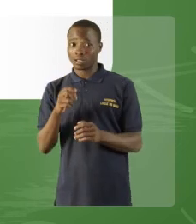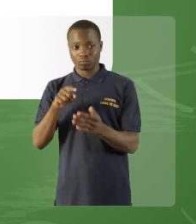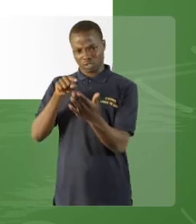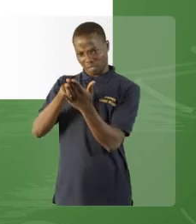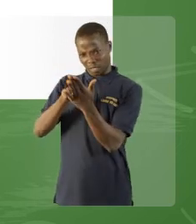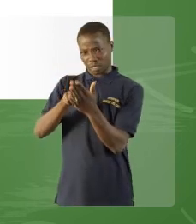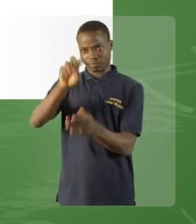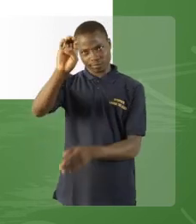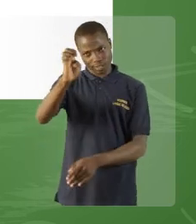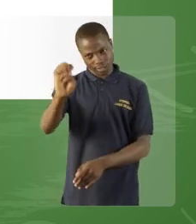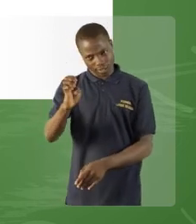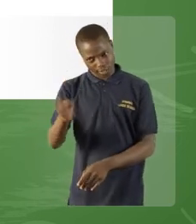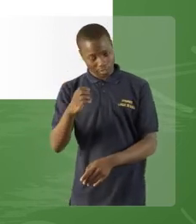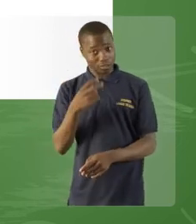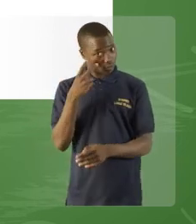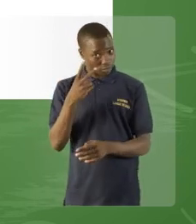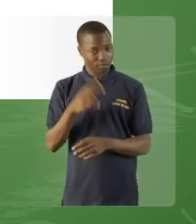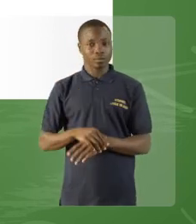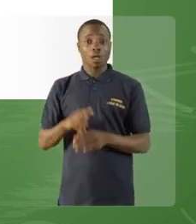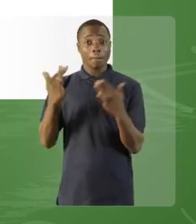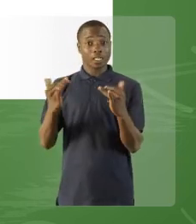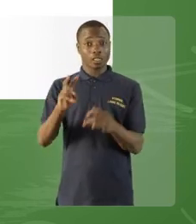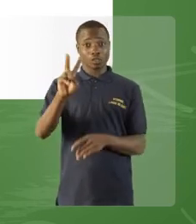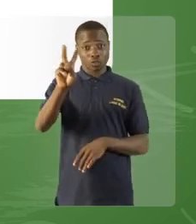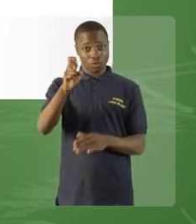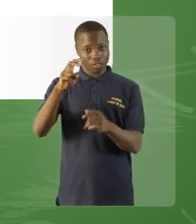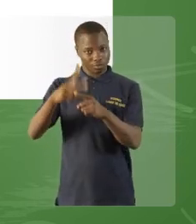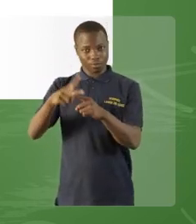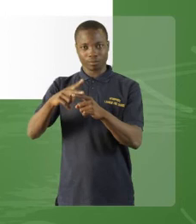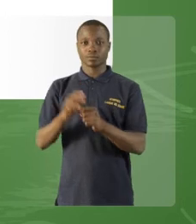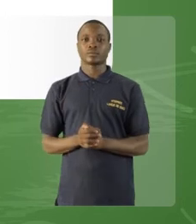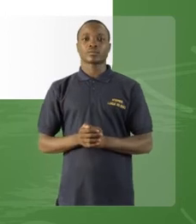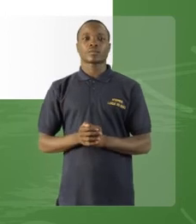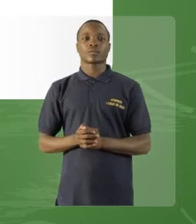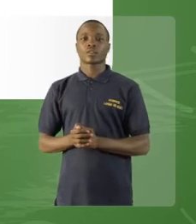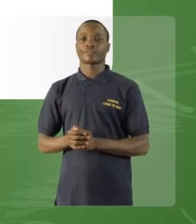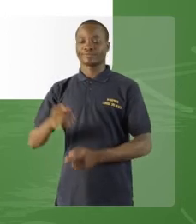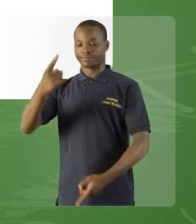Mais le participe passé qui est sauté ne change pas.